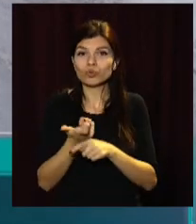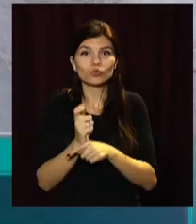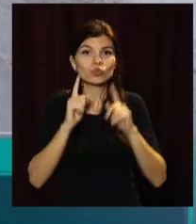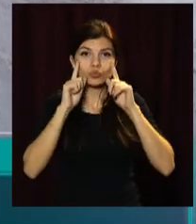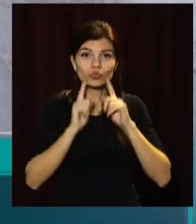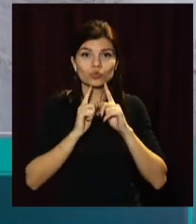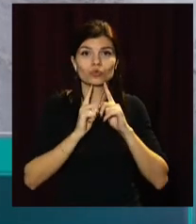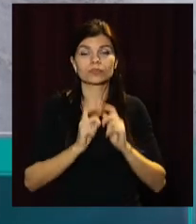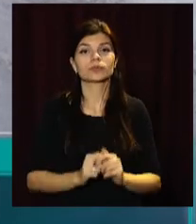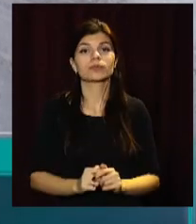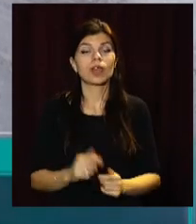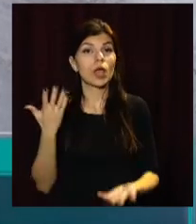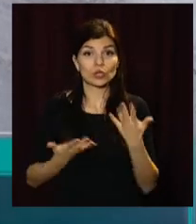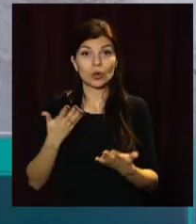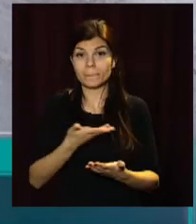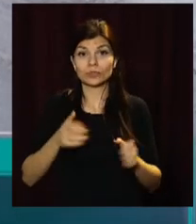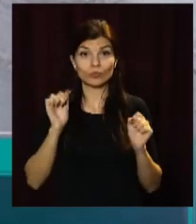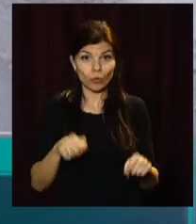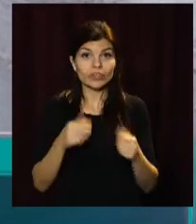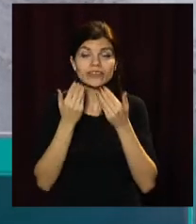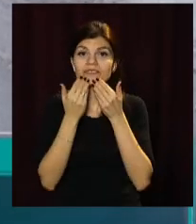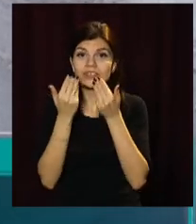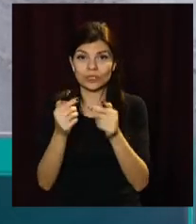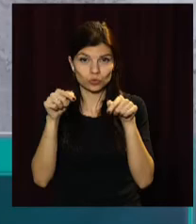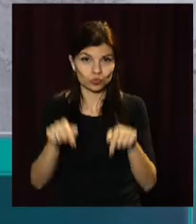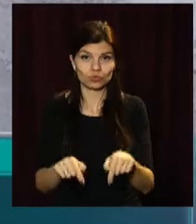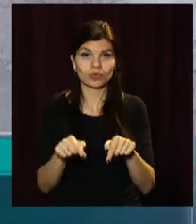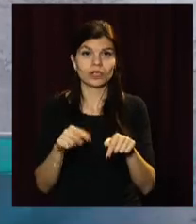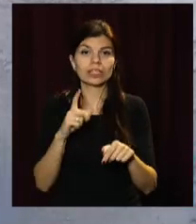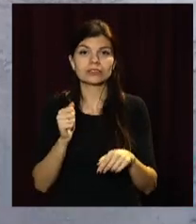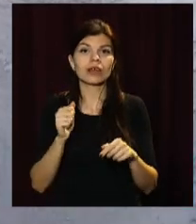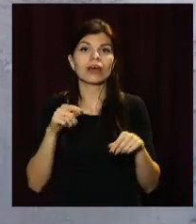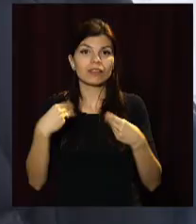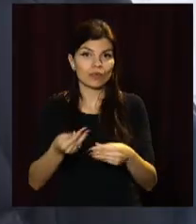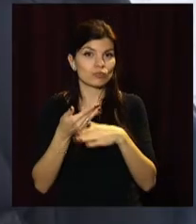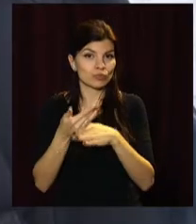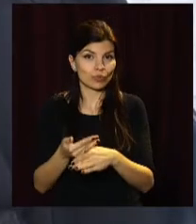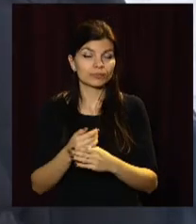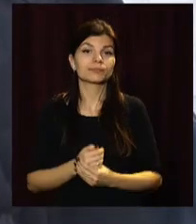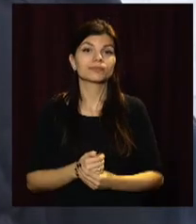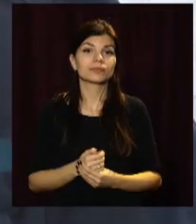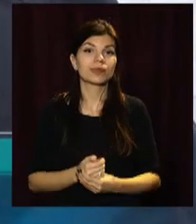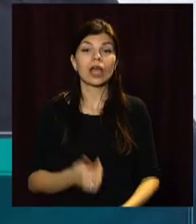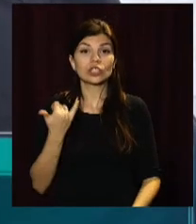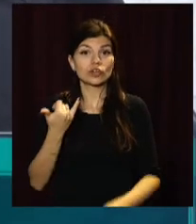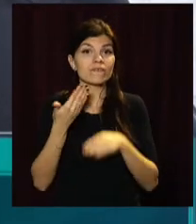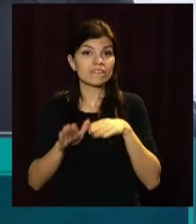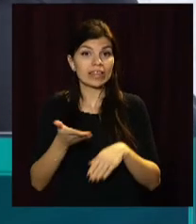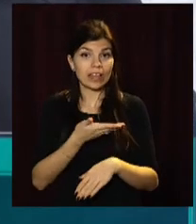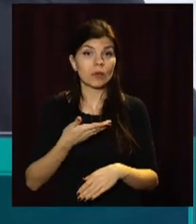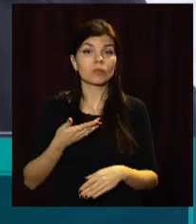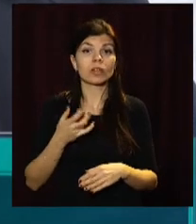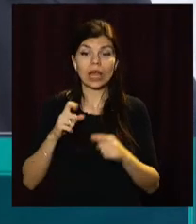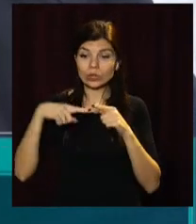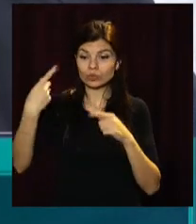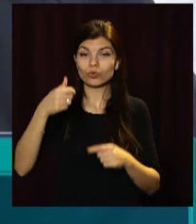зручно, якщо ми зможемо звертатися сюди за наданням послуг. Зараз виділили нам на